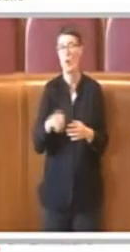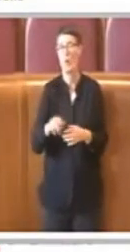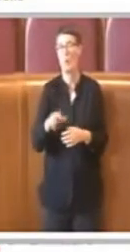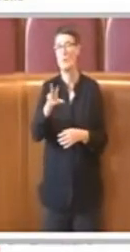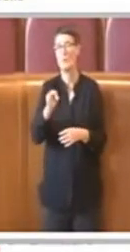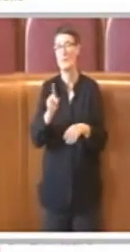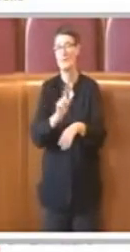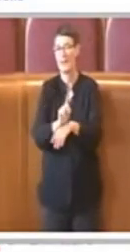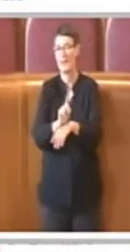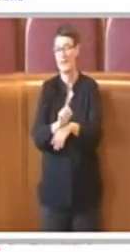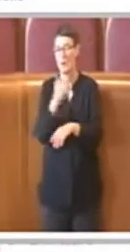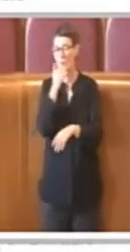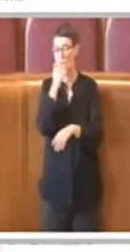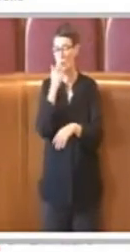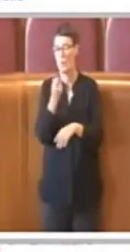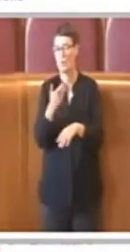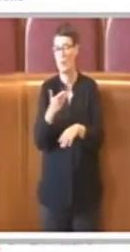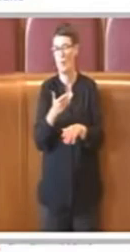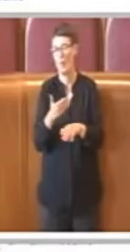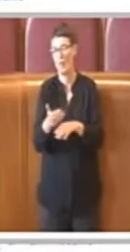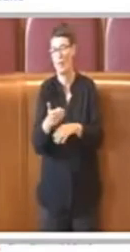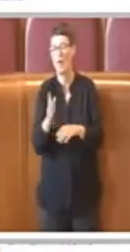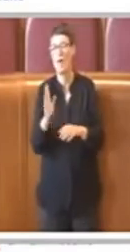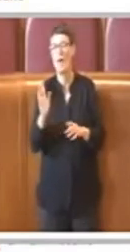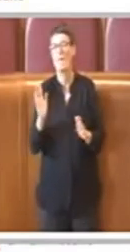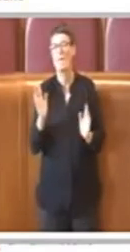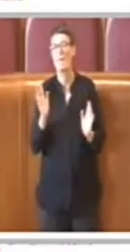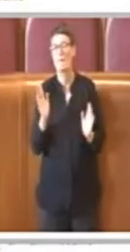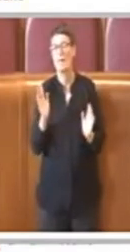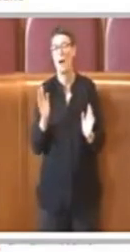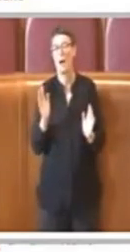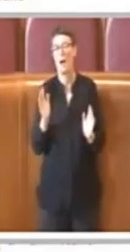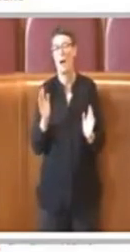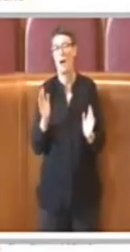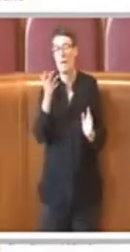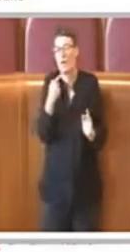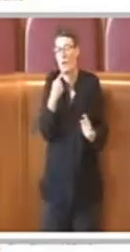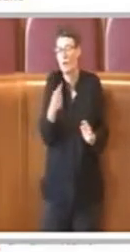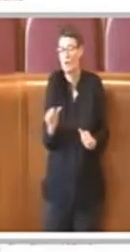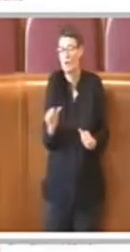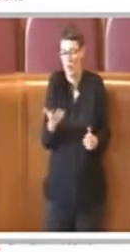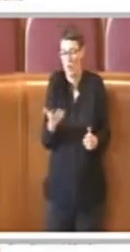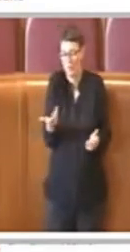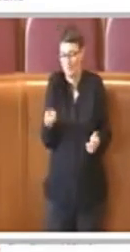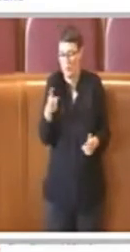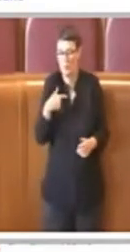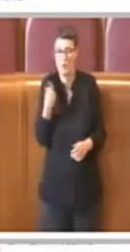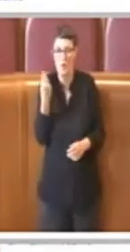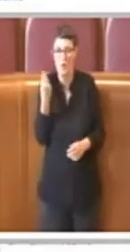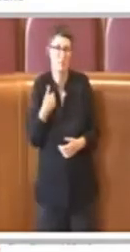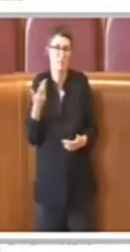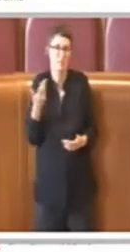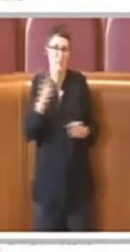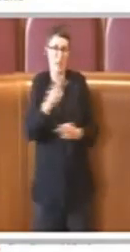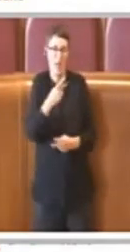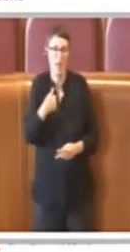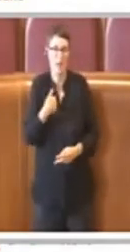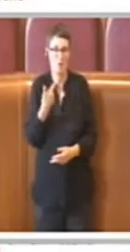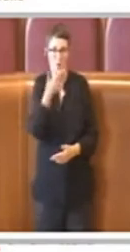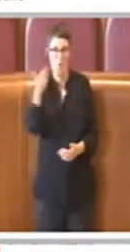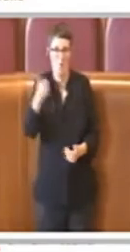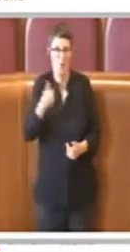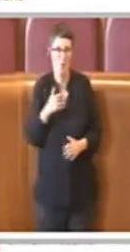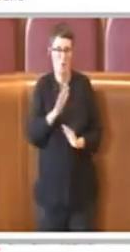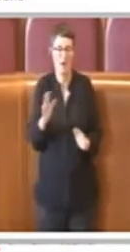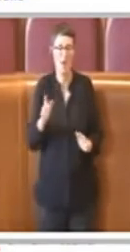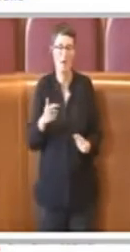scusi se sforo, ma veramente 30 secondi poi per prendermi qualche merito, ripeto io sono obiettivo e non dico che la nostra amministrazione